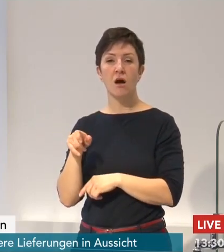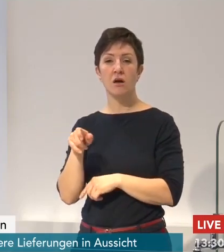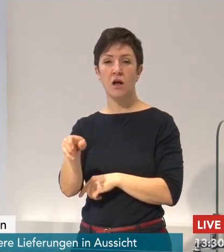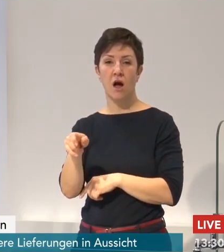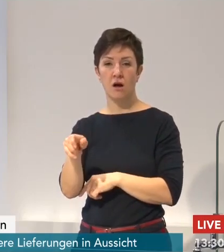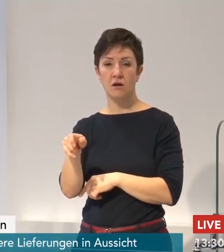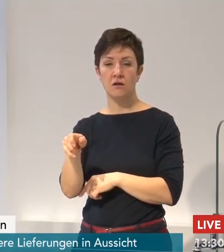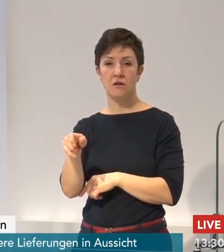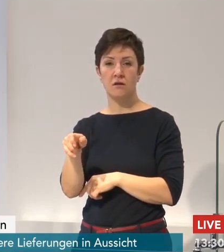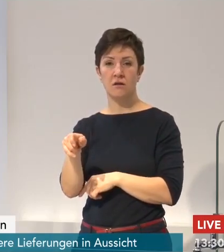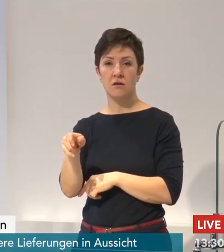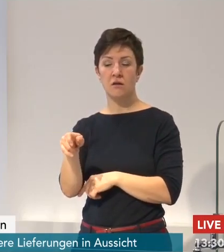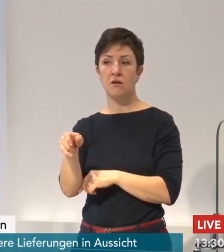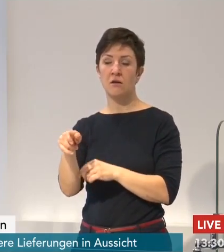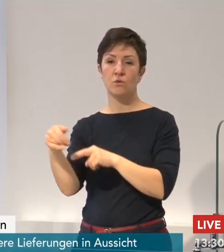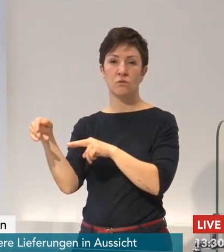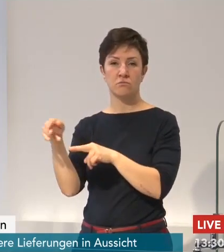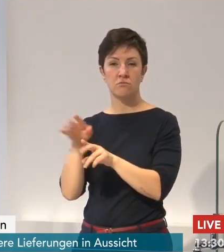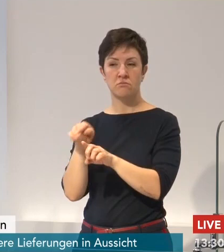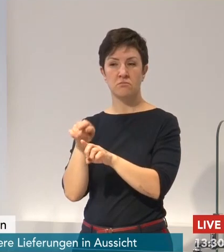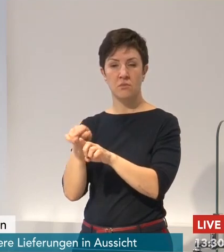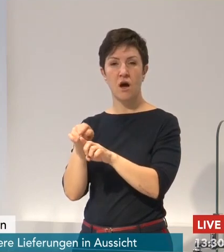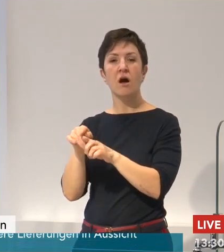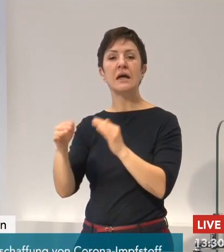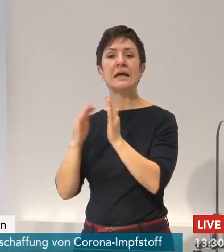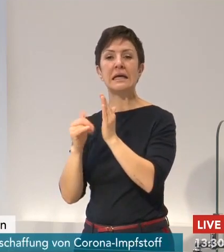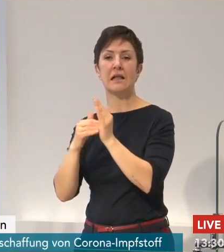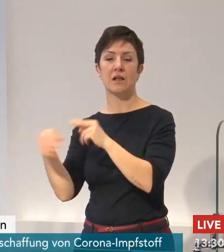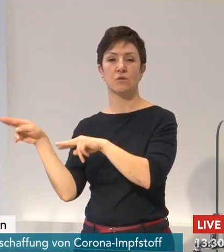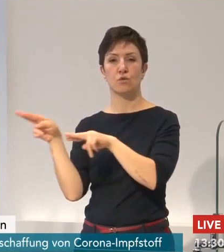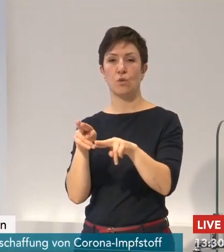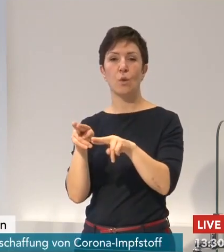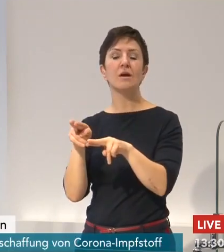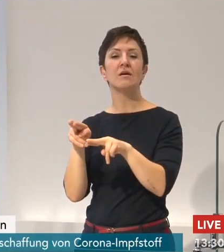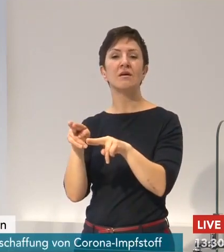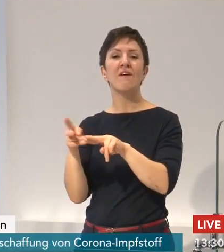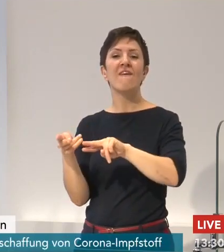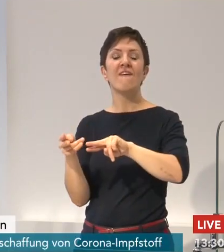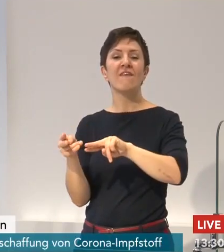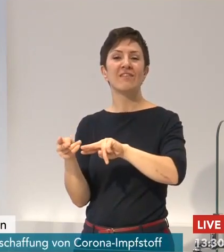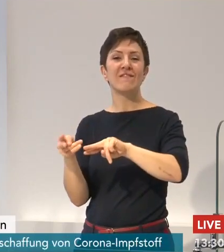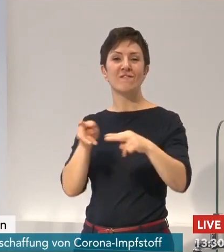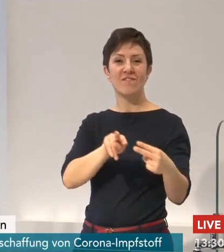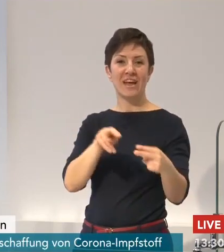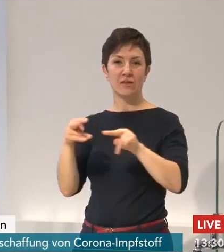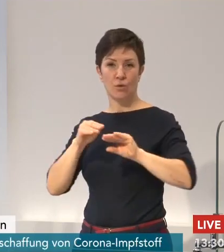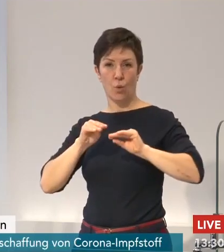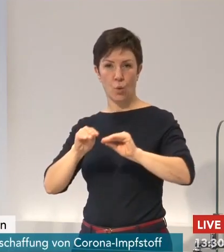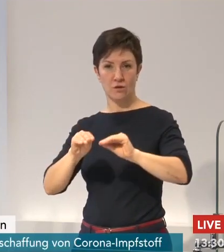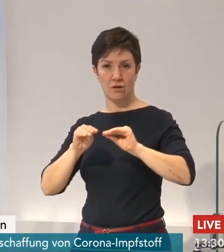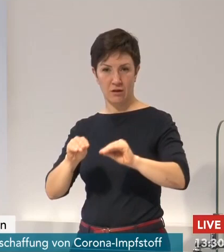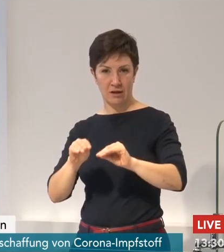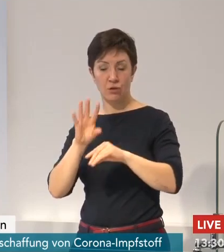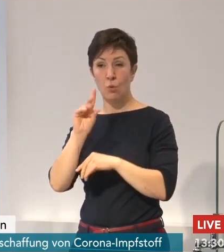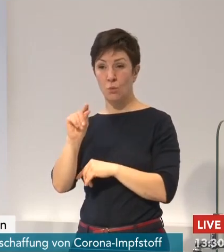B zu holen, also einen Wechselunterricht bis zu den Osterferien anzubieten und damit auch eine schrittweise Rückkehr in Schule